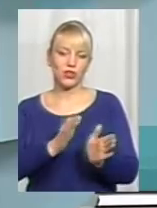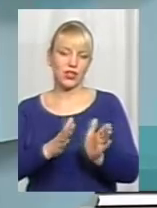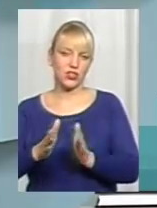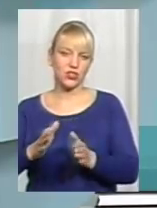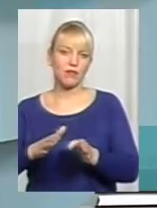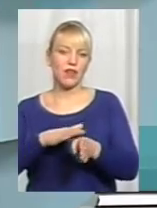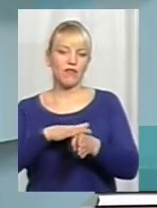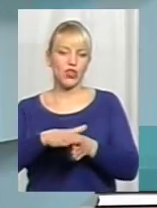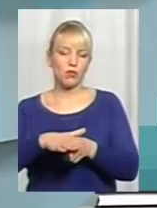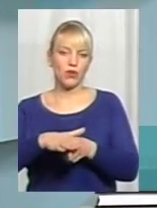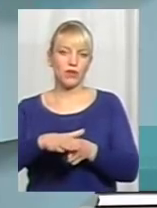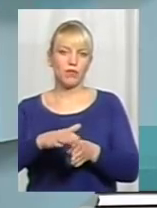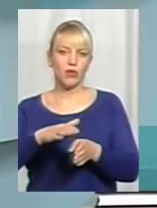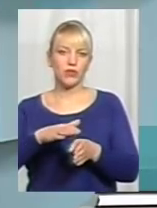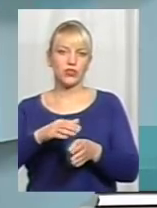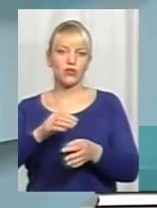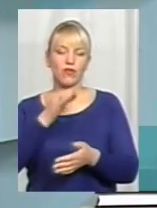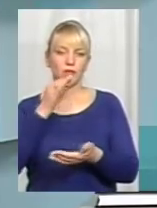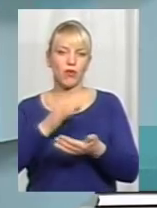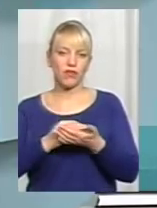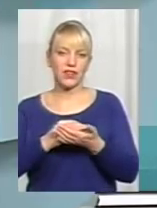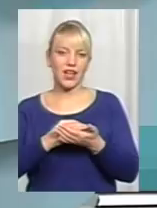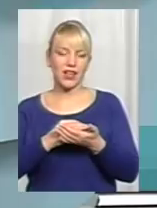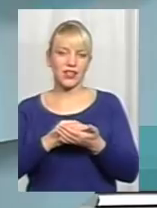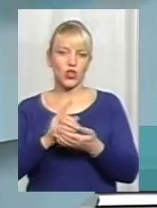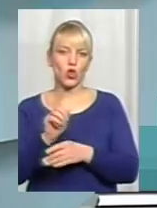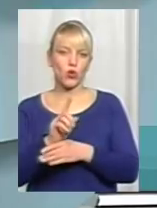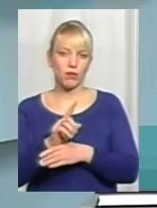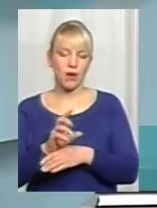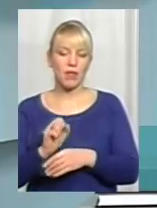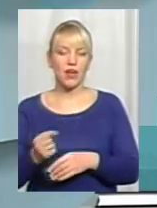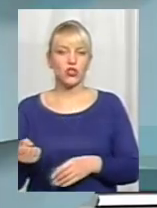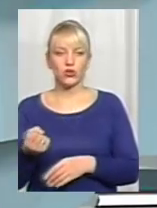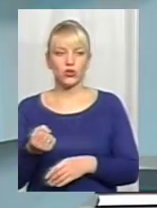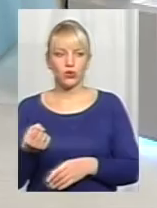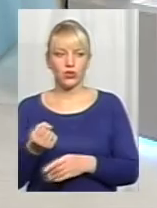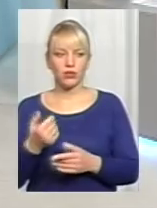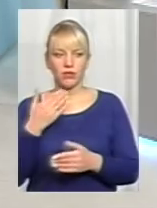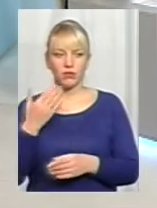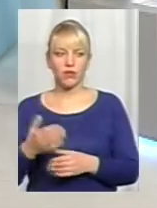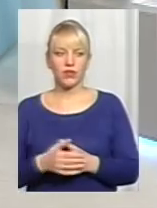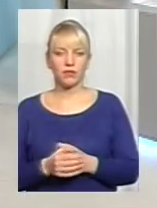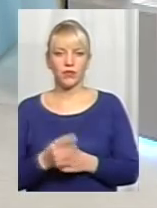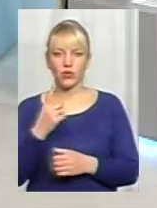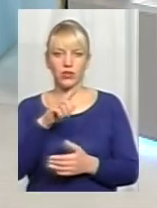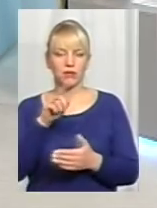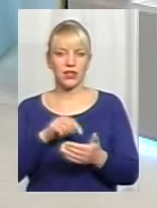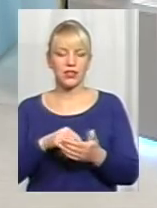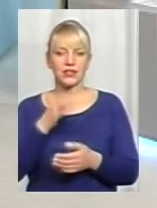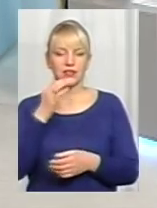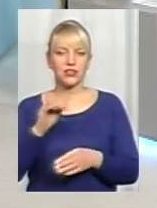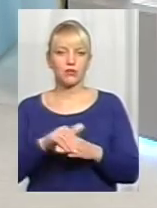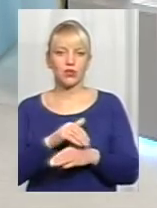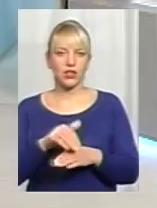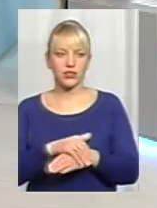відповідає тим нормам, які передбачені. Що стосується утримання, то на це питання, думаю, дасть Олександр Вадимович відповідь. Одне тільки питання. Скажіть, будь